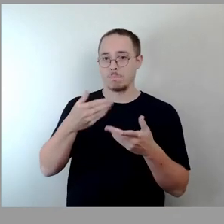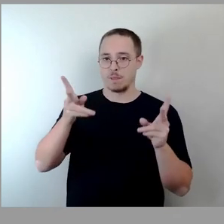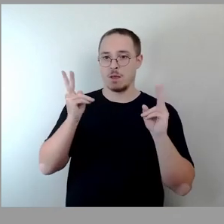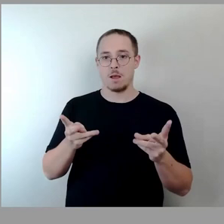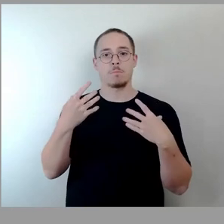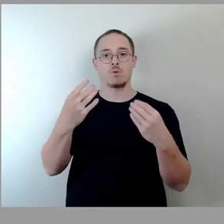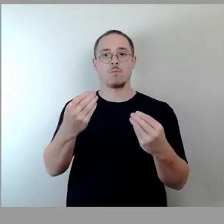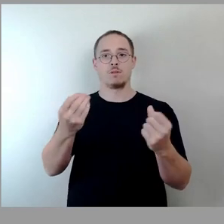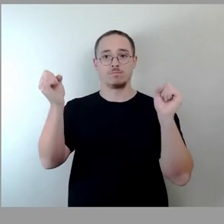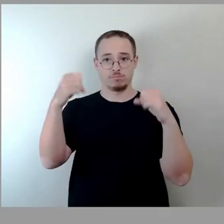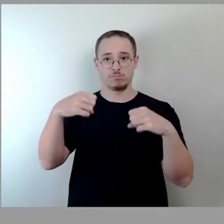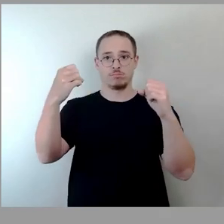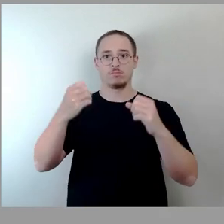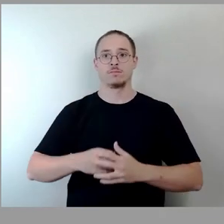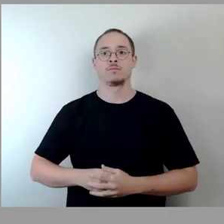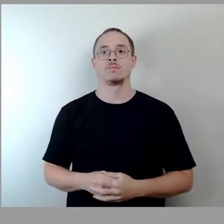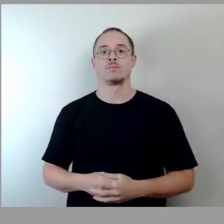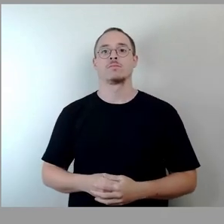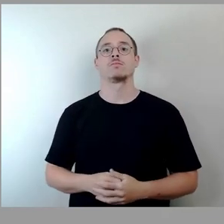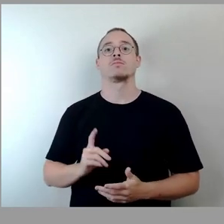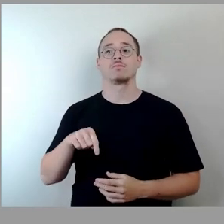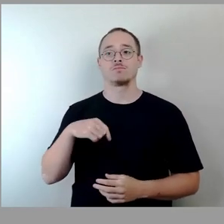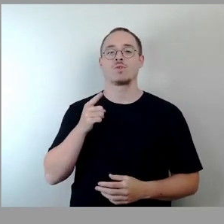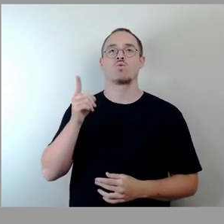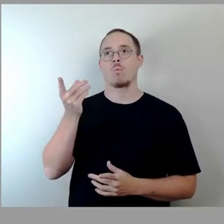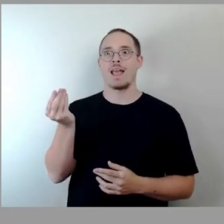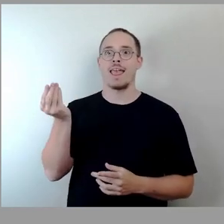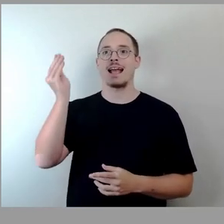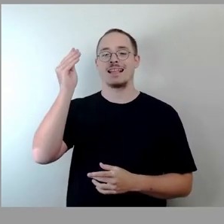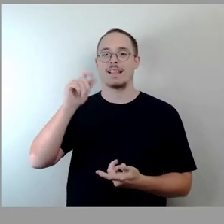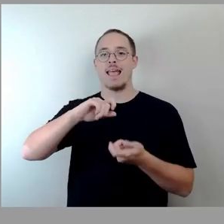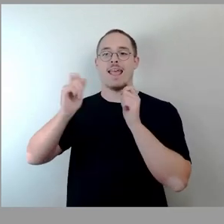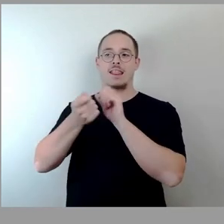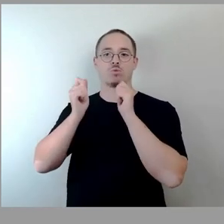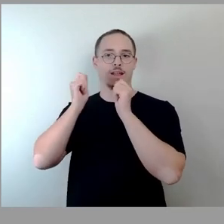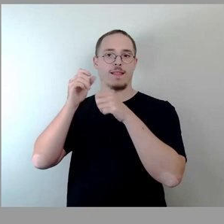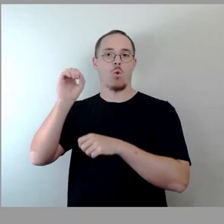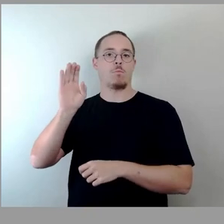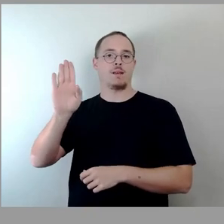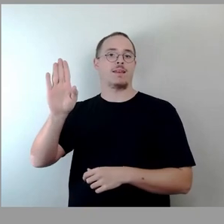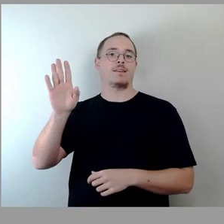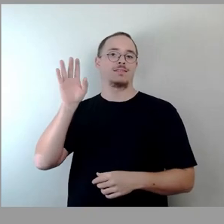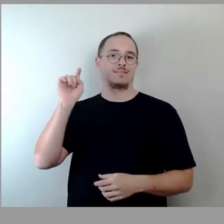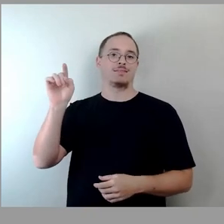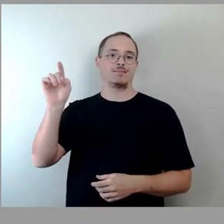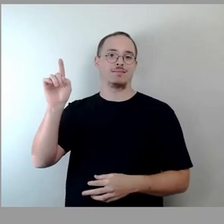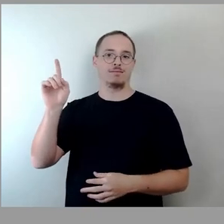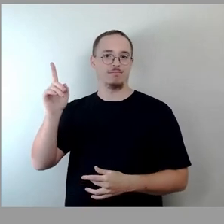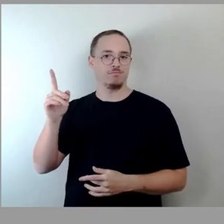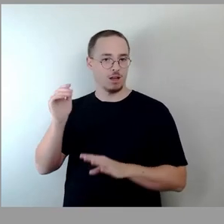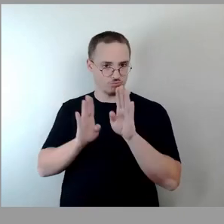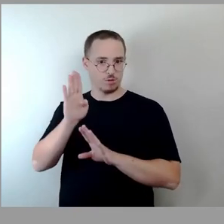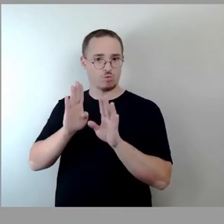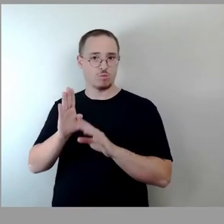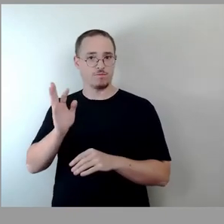ergänzten Änderungsantrag des OBs zur Abstimmung. Wer hier zustimmen kann, den bitte ich um das Stimmzeichen.